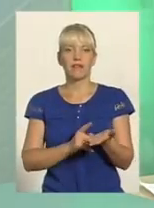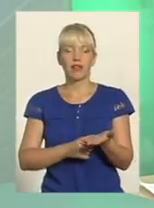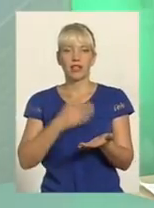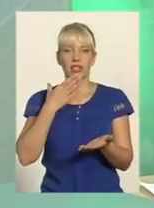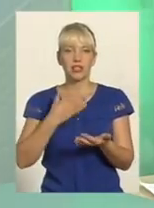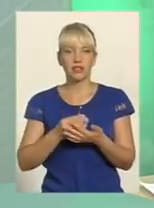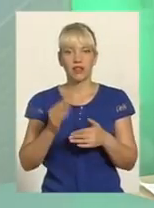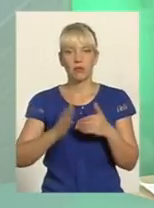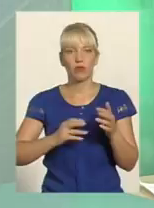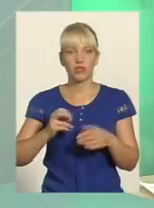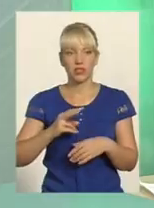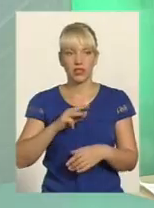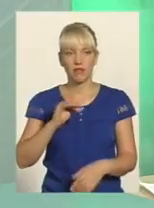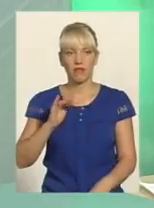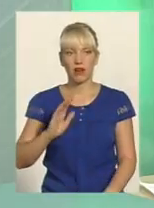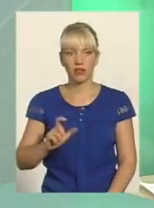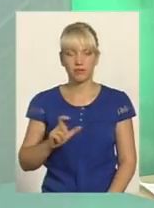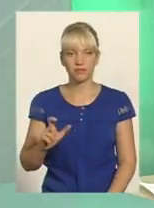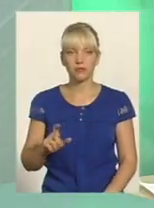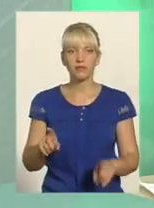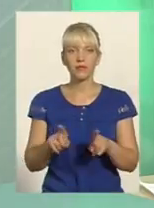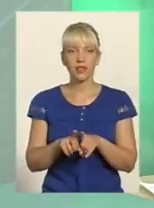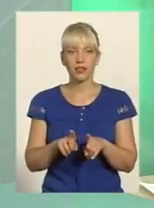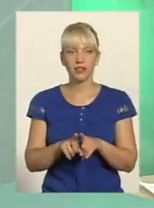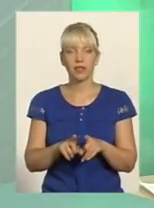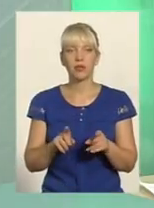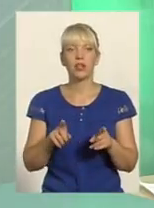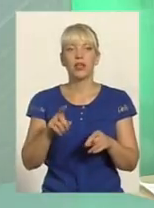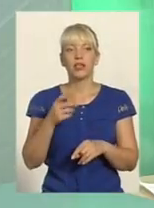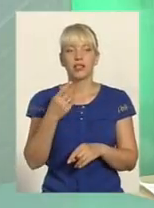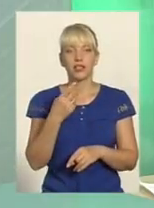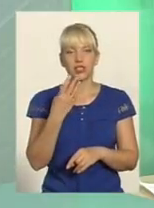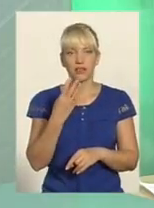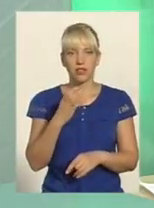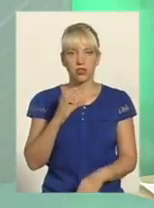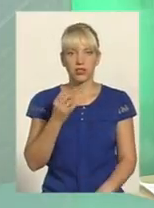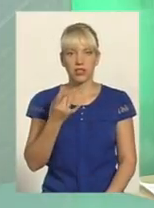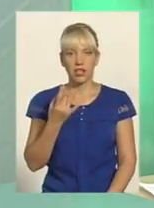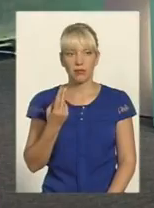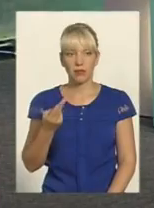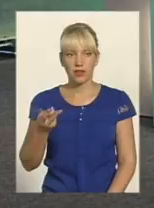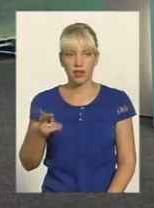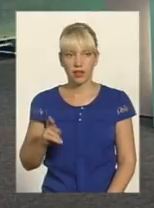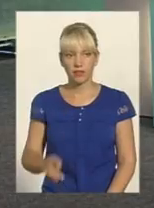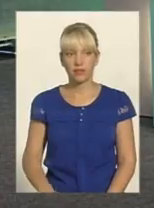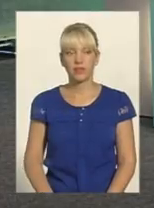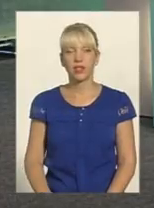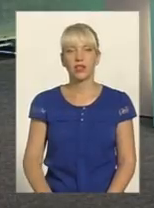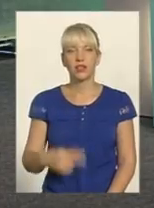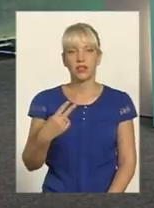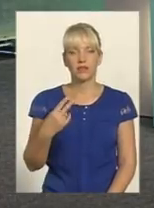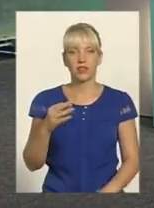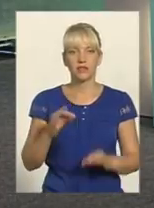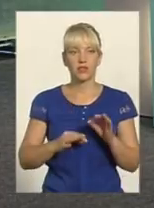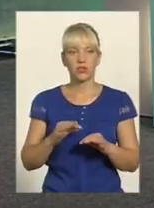професійний фах Крім того, 4 серпня Тобто це 20% кандидатів теж, аби